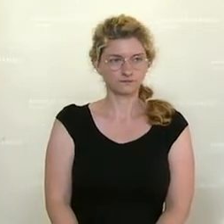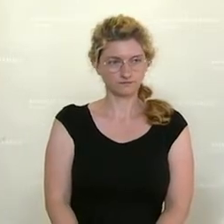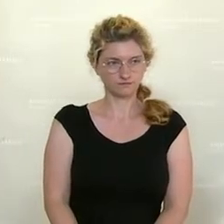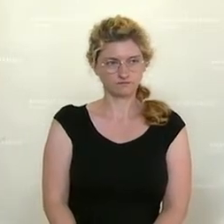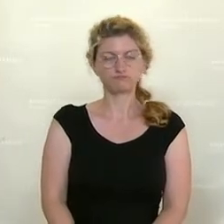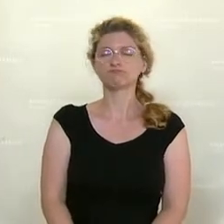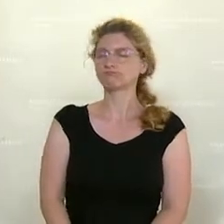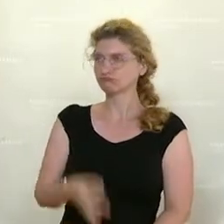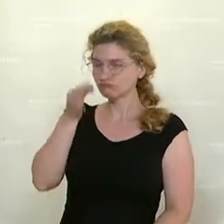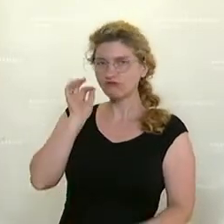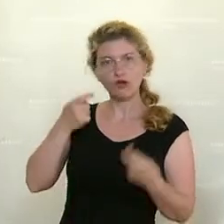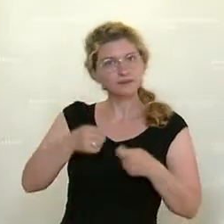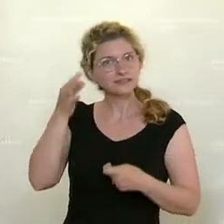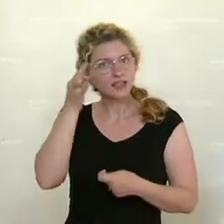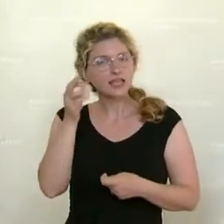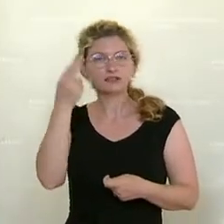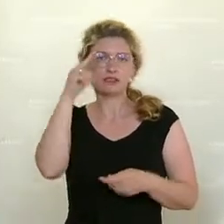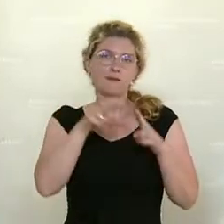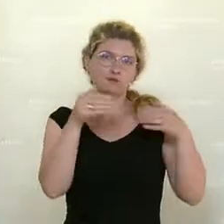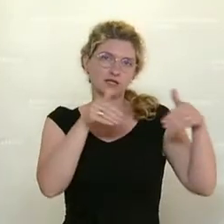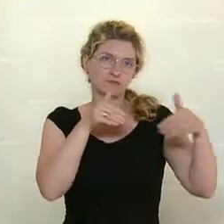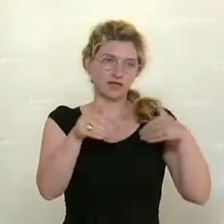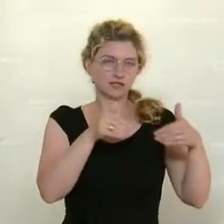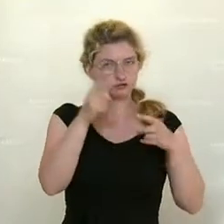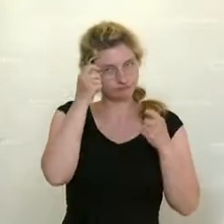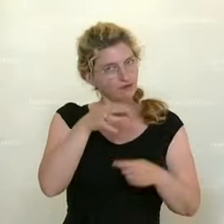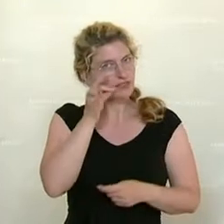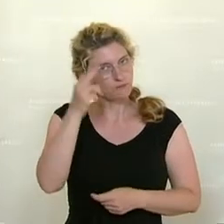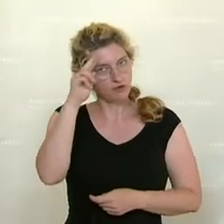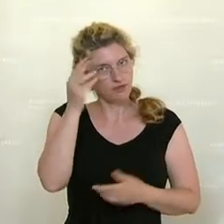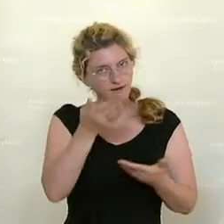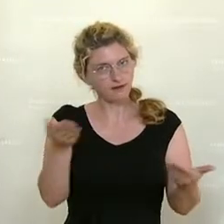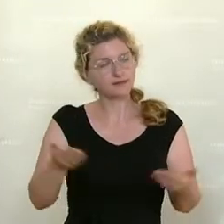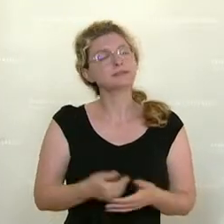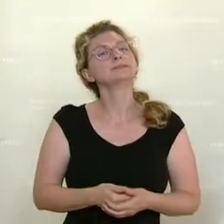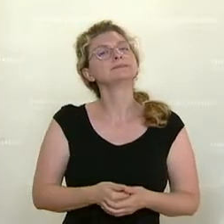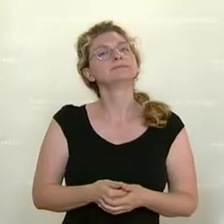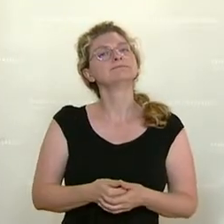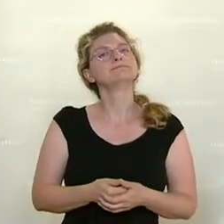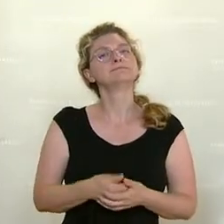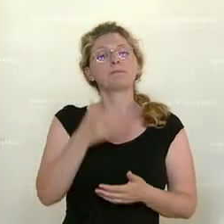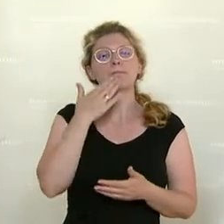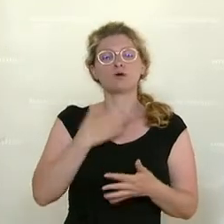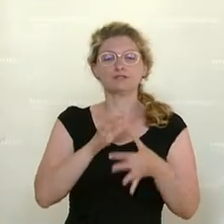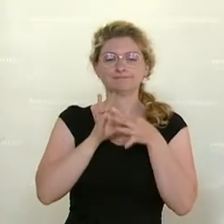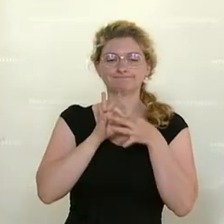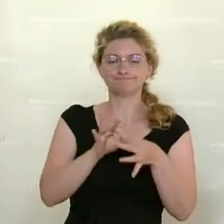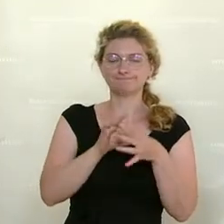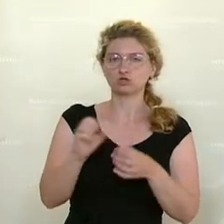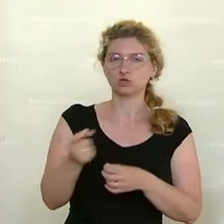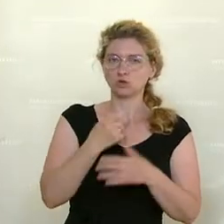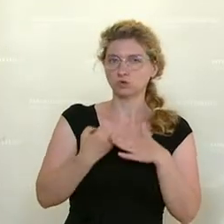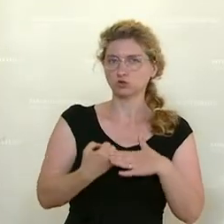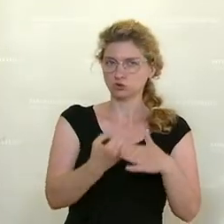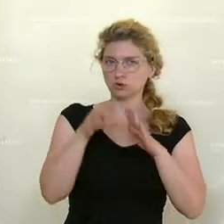Frau Präsidentin, Herr Bundesminister, meine sehr geschätzten Damen und Herren, ich möchte zur Abschaffung des Sonderunterstützungsgesetzes